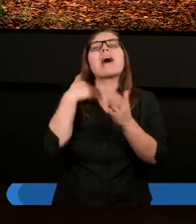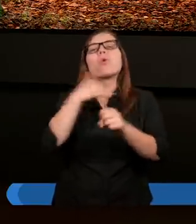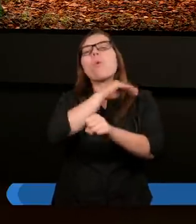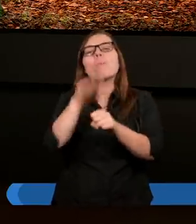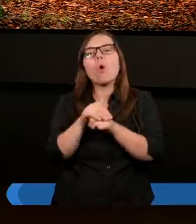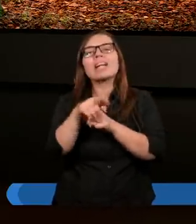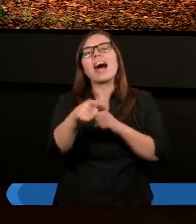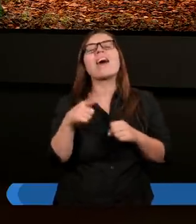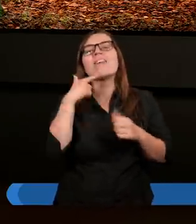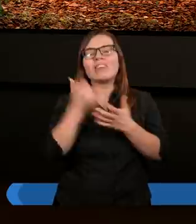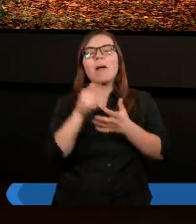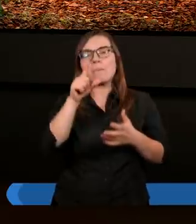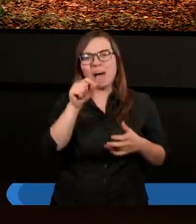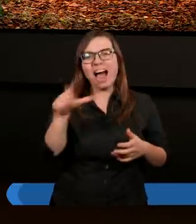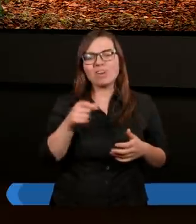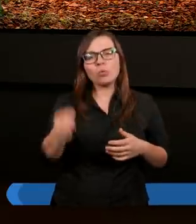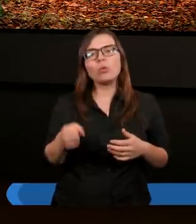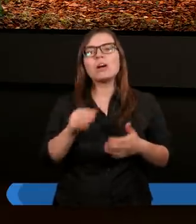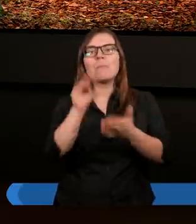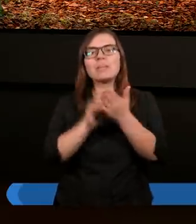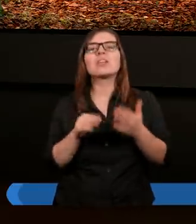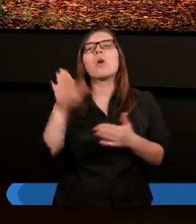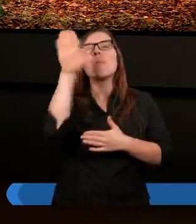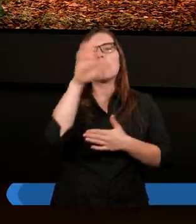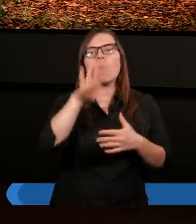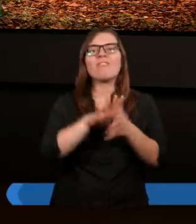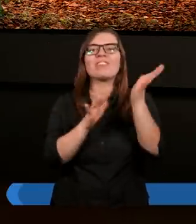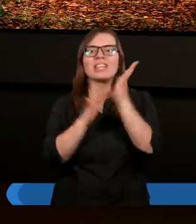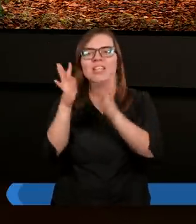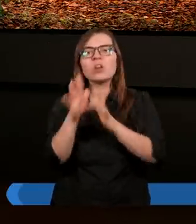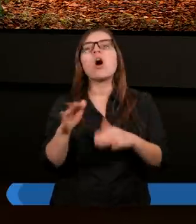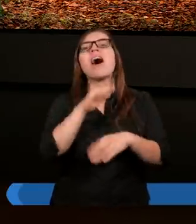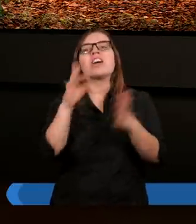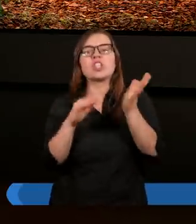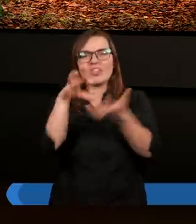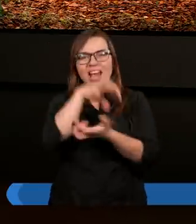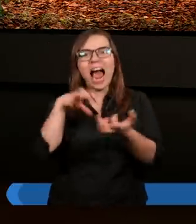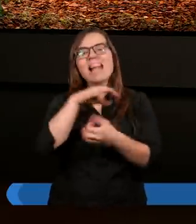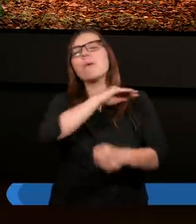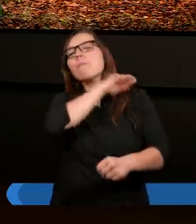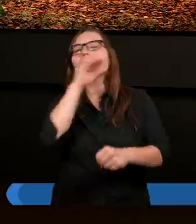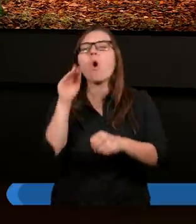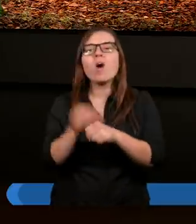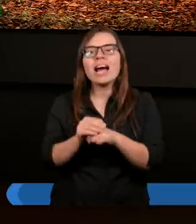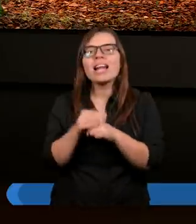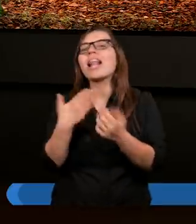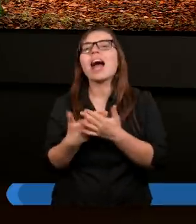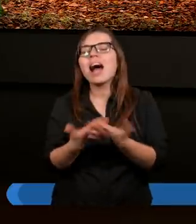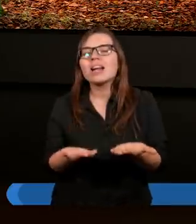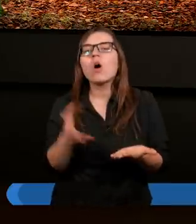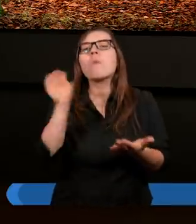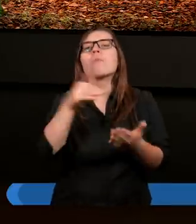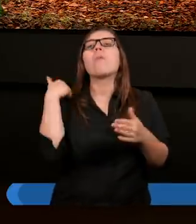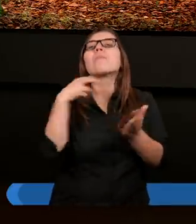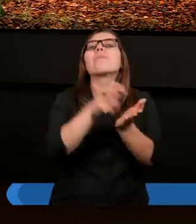napisze, że Bóg w Chrystusie, świat pojednał z sobą, bo brak